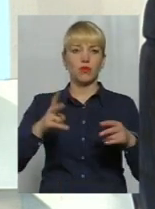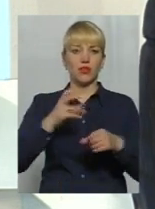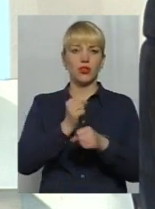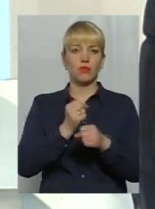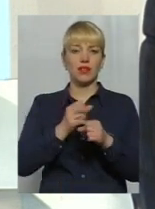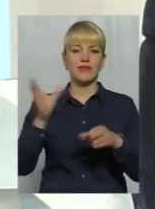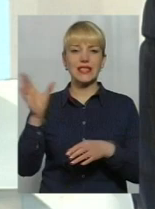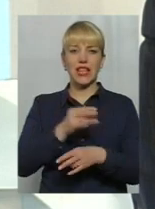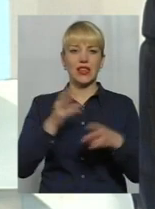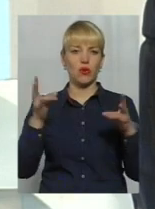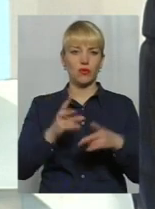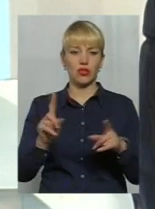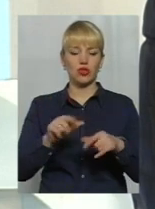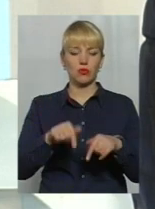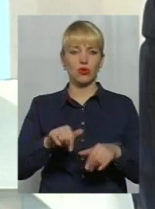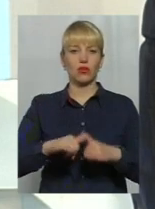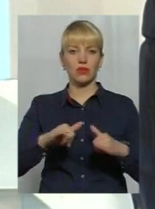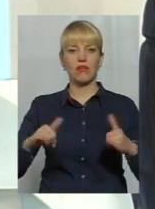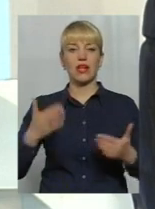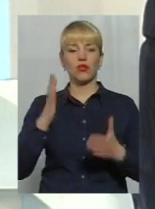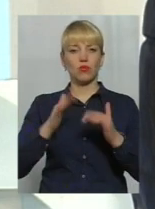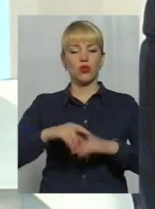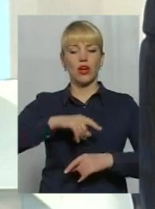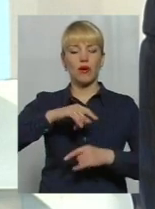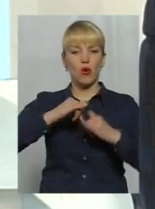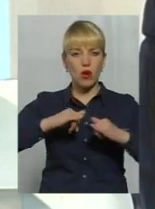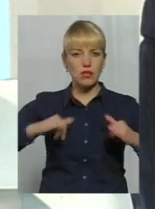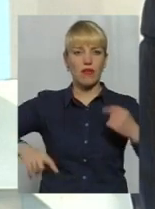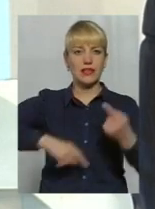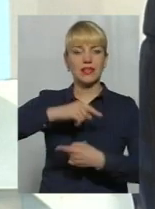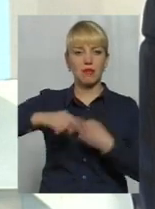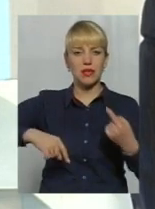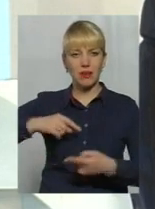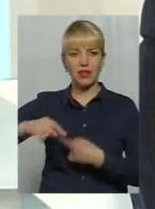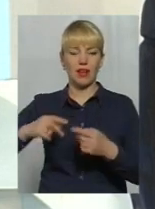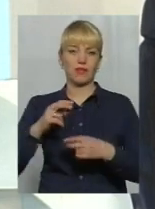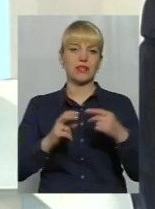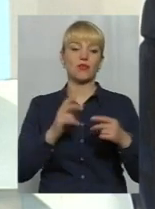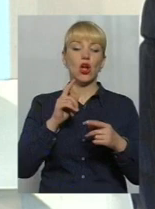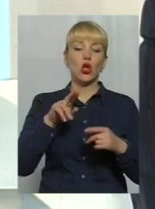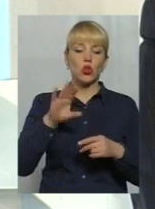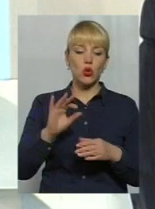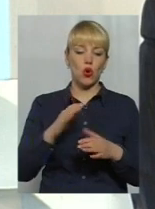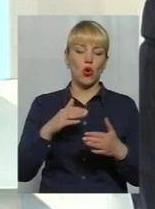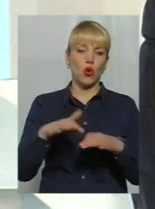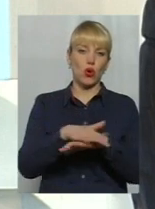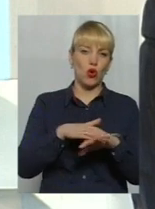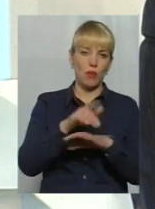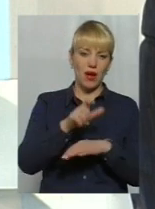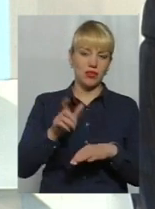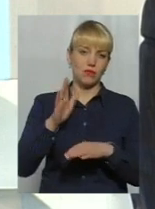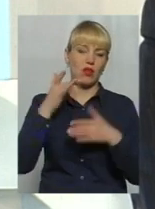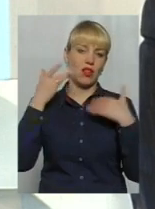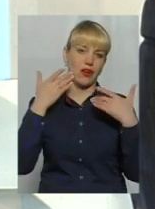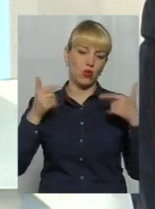розвивалося. Адже, якщо буде розвиватися і підприємництво, то і громадським організаціям, і громаді буде легше жити в цьому місті.